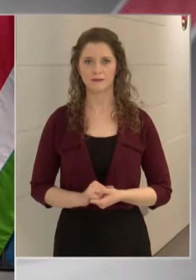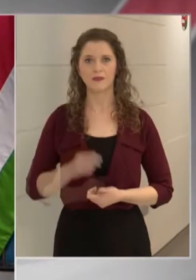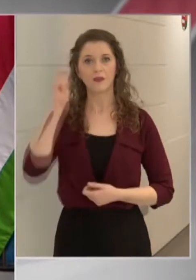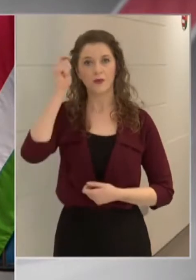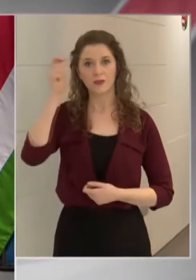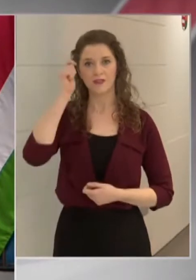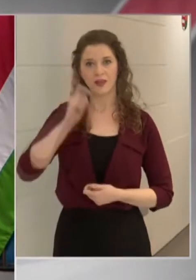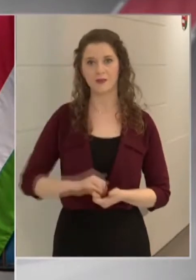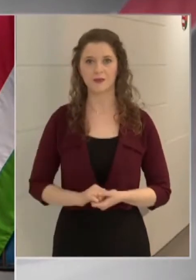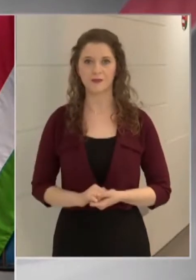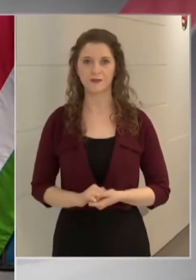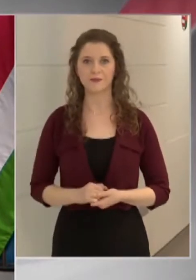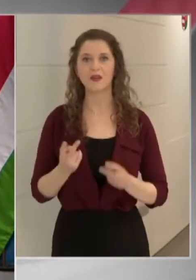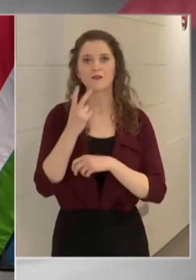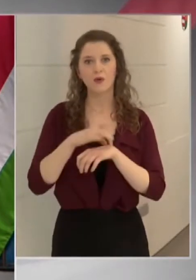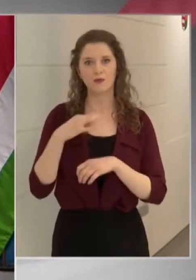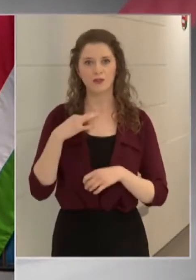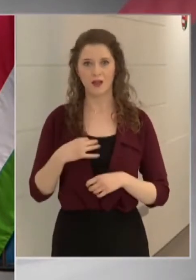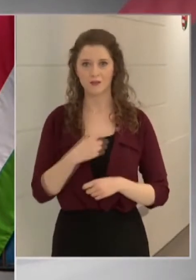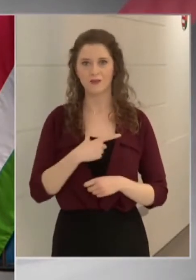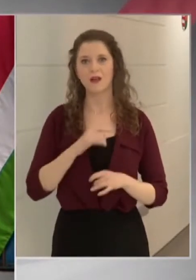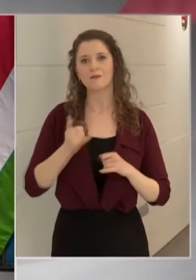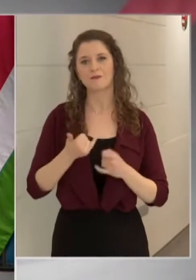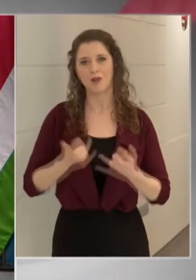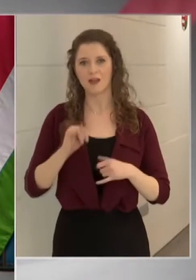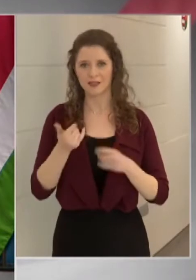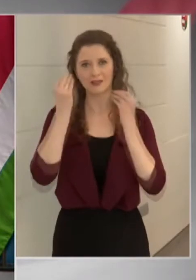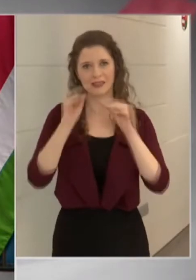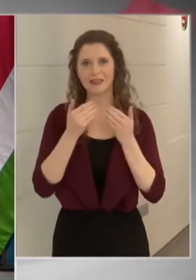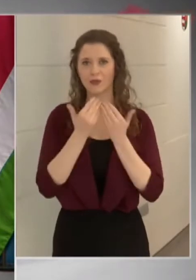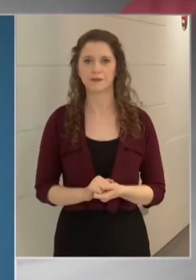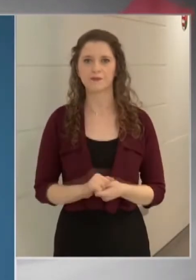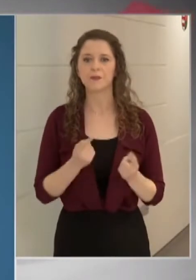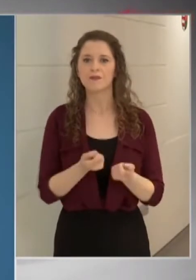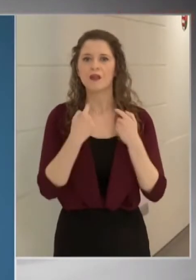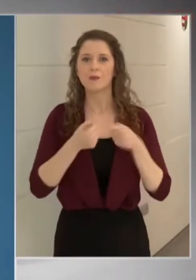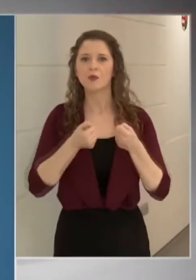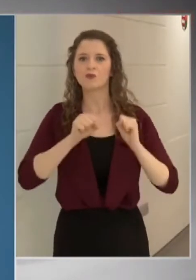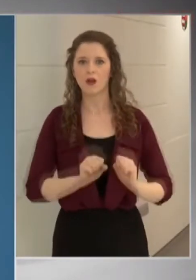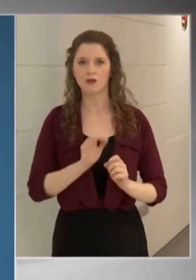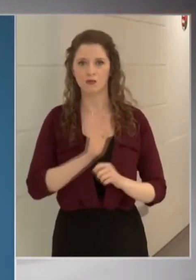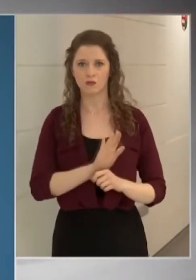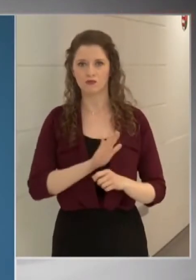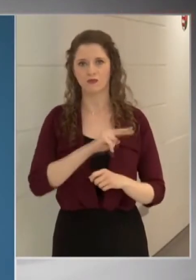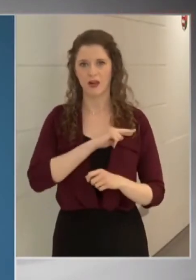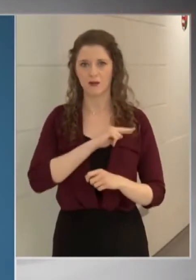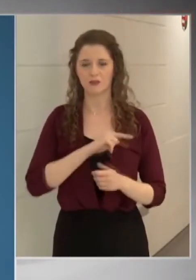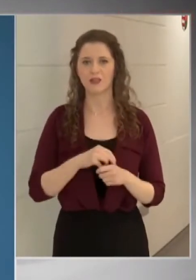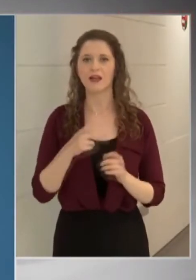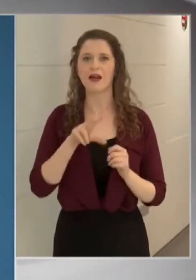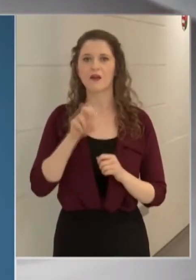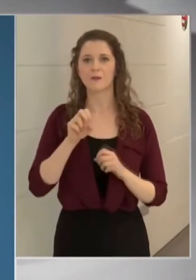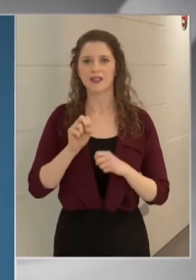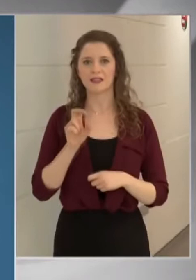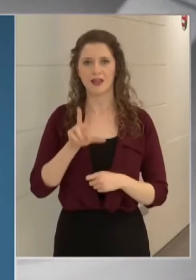alatt is ellenőrizték a járványúi szabályok betartását. Kis Robert az operatív törzs mai tájékoztatóján ismertette az adatokat, miszerint